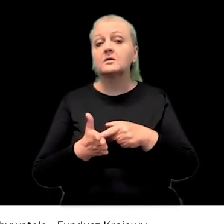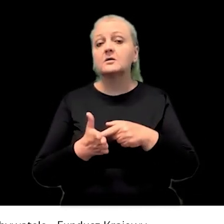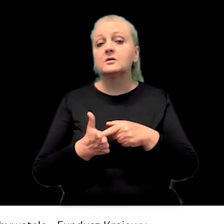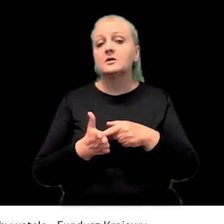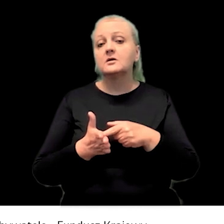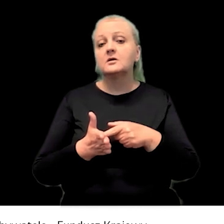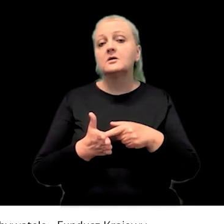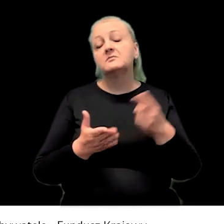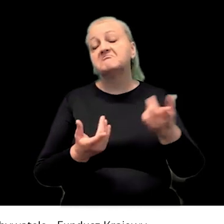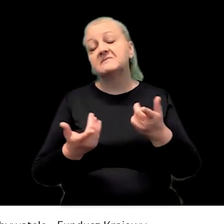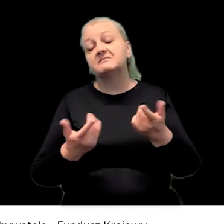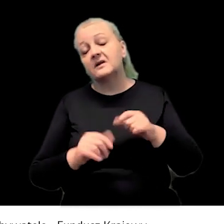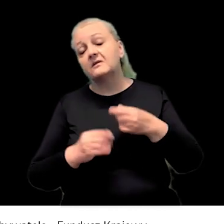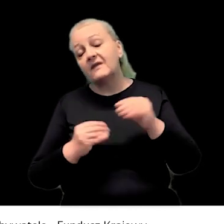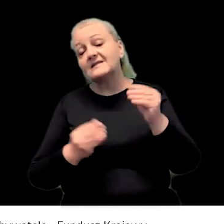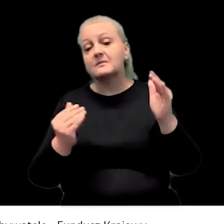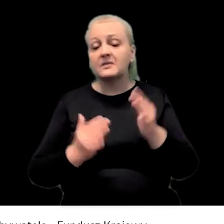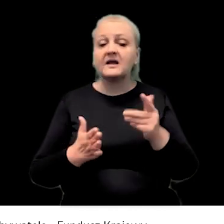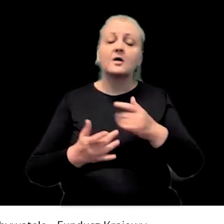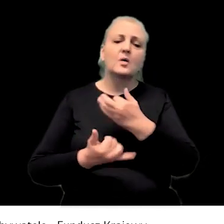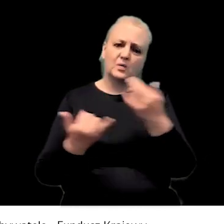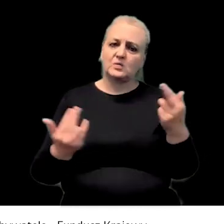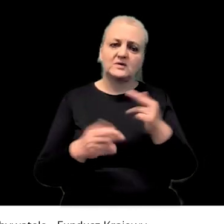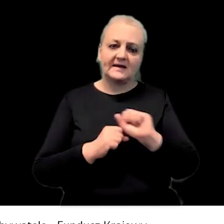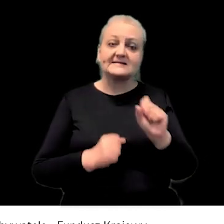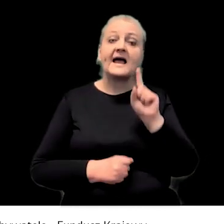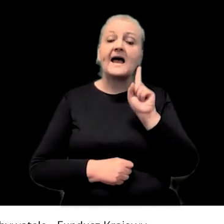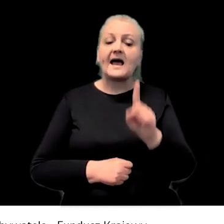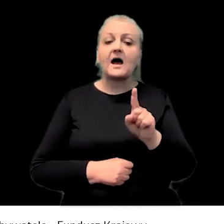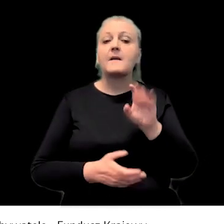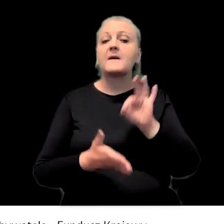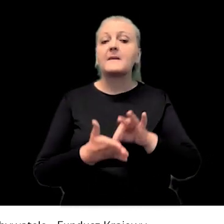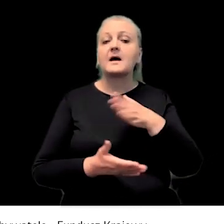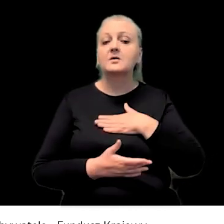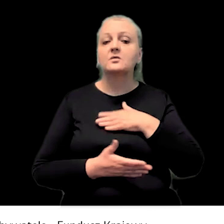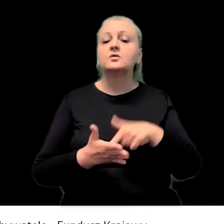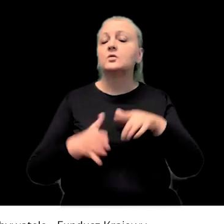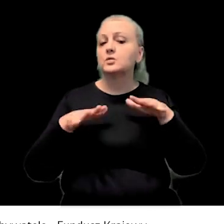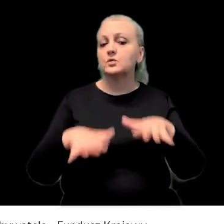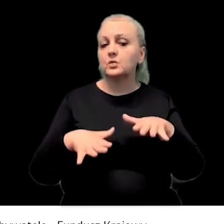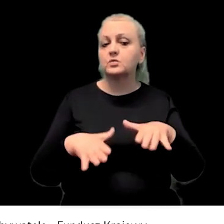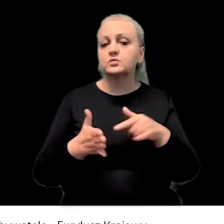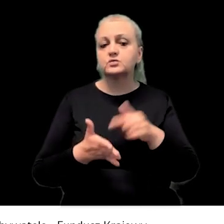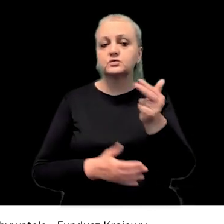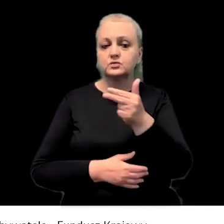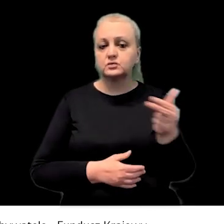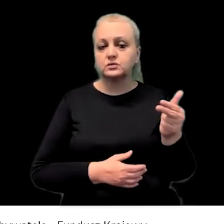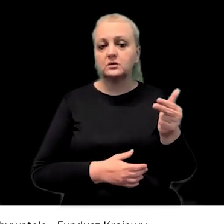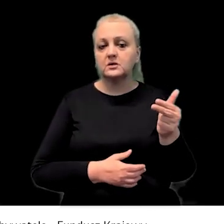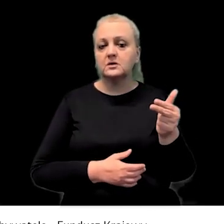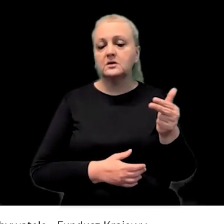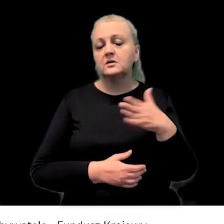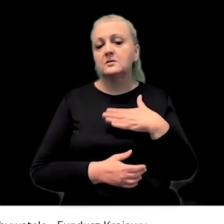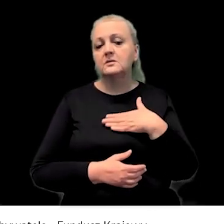które czasami są bardziej poruwające, czasami mniej też zależy od tego, jakie zgromadzenie było obserwowane. Na pewno mamy też bardzo dużo